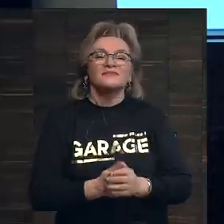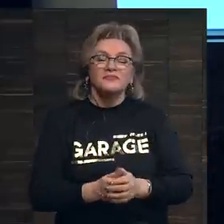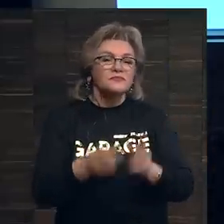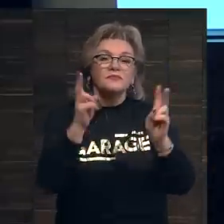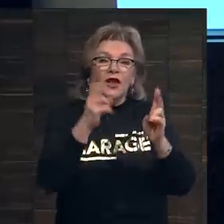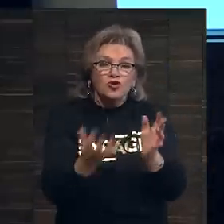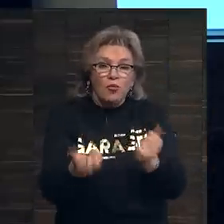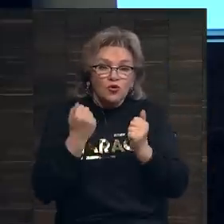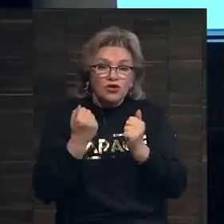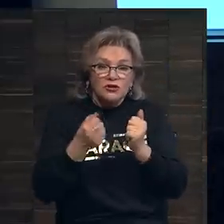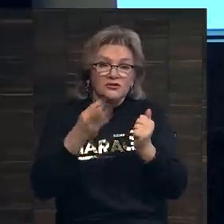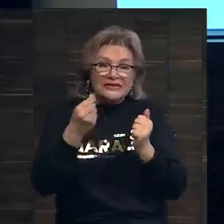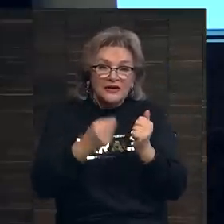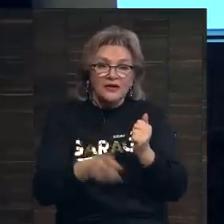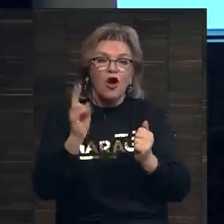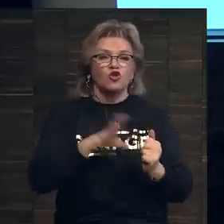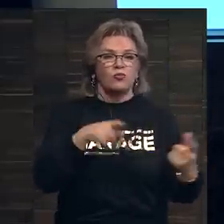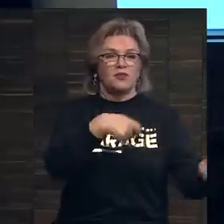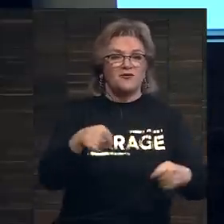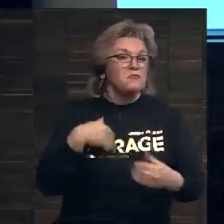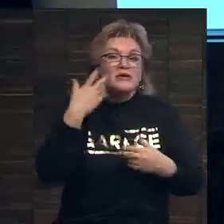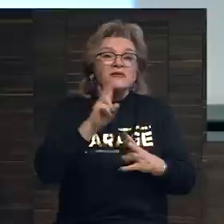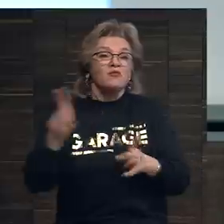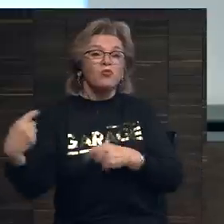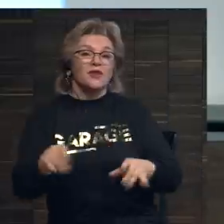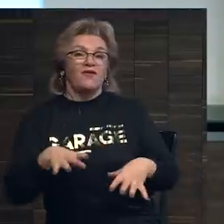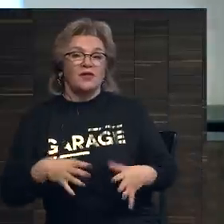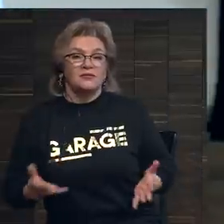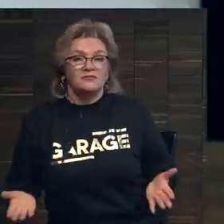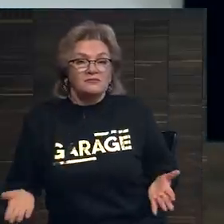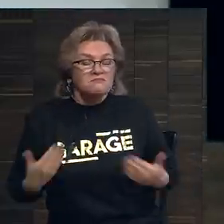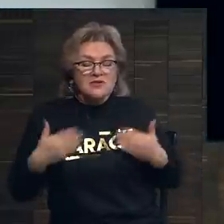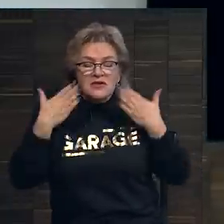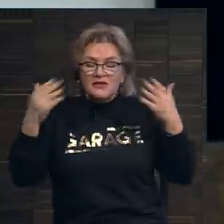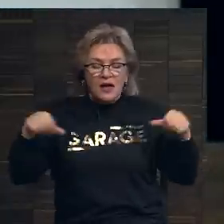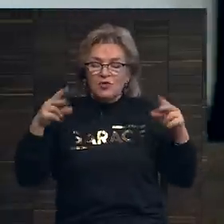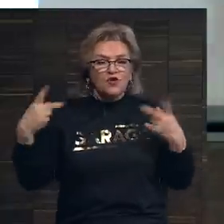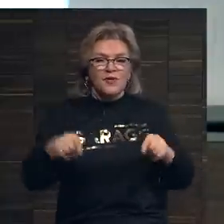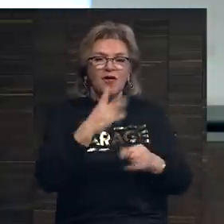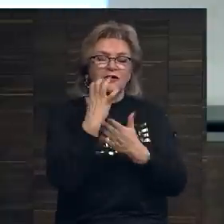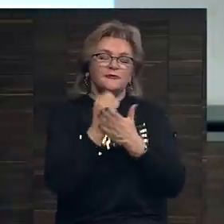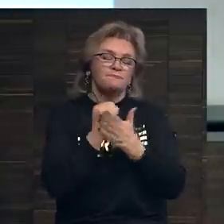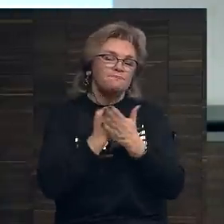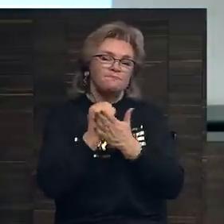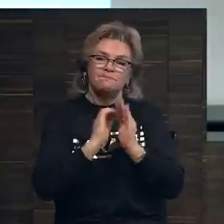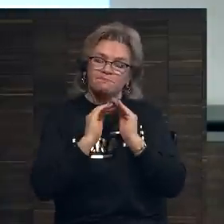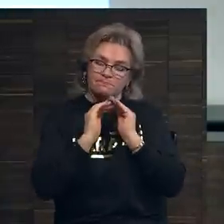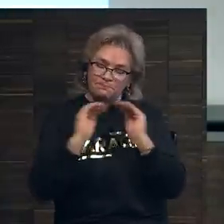Кто получил все эти деньги? Тот, кто продавал. Мы не знаем, кто продавал. Мы не знаем, кто продавал. Это конфиденциально.